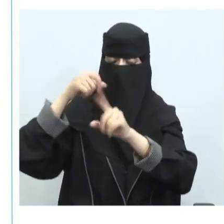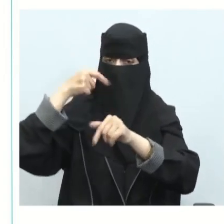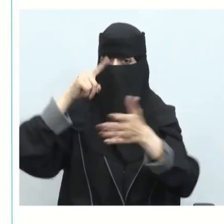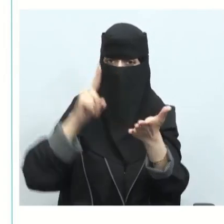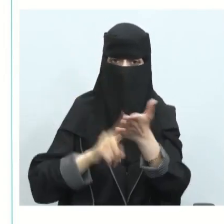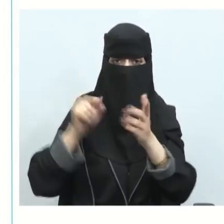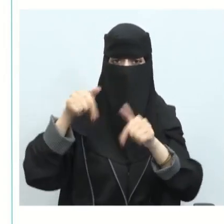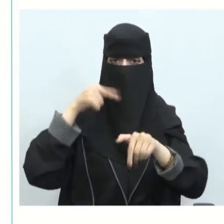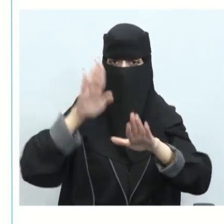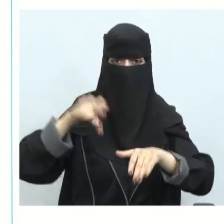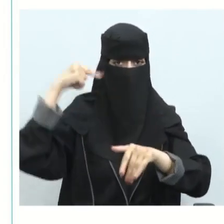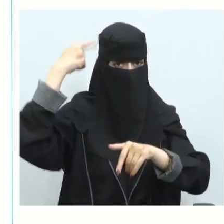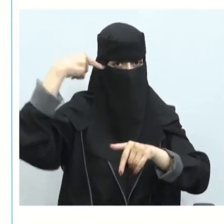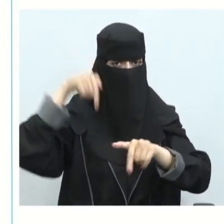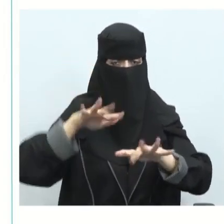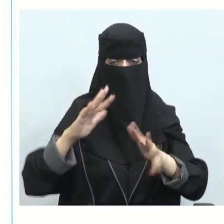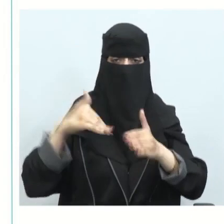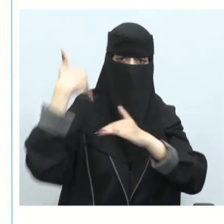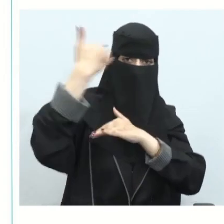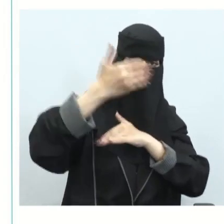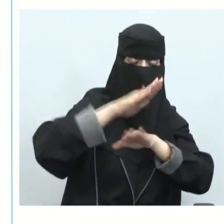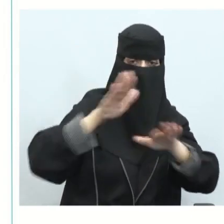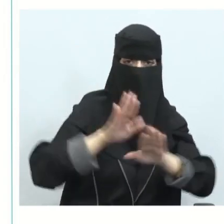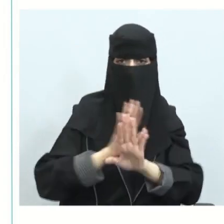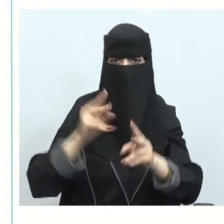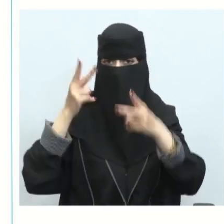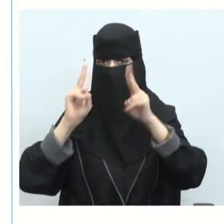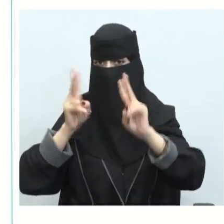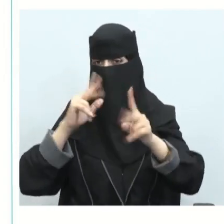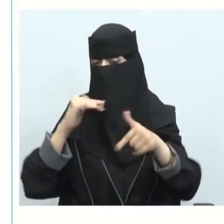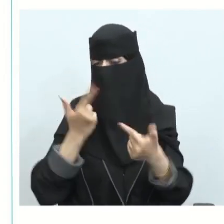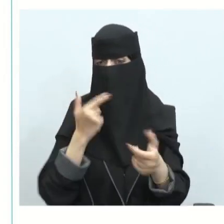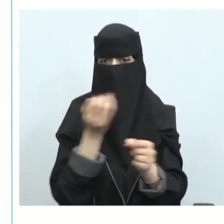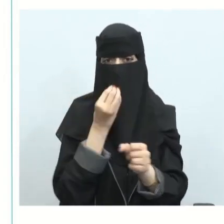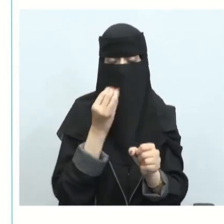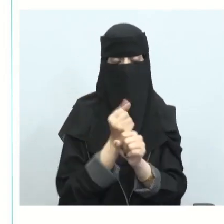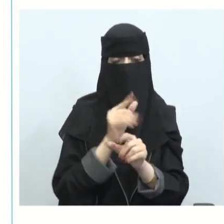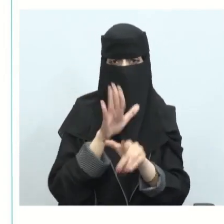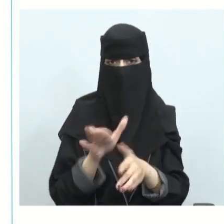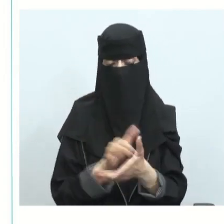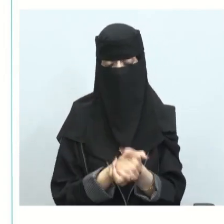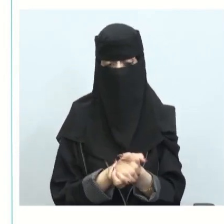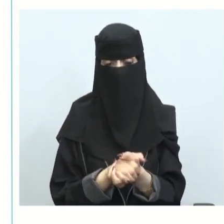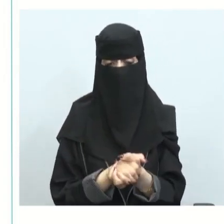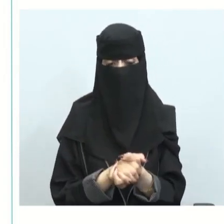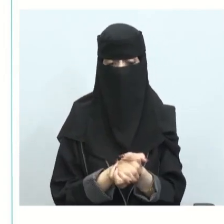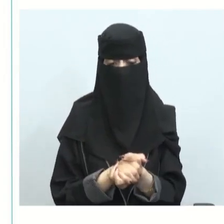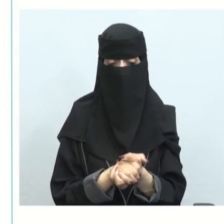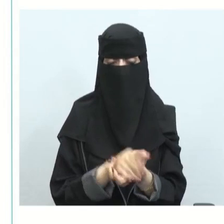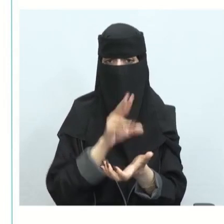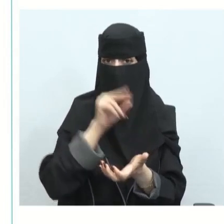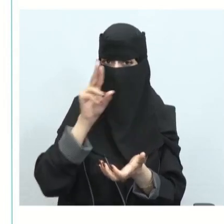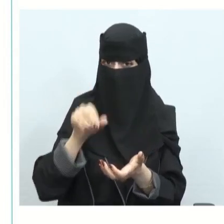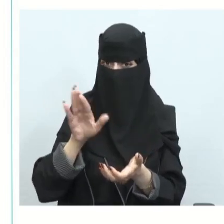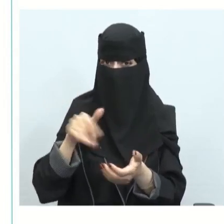أن يكون لدينا تفكير فيما يتعلق في المخلفات الناتجة عن هذه الفعالية كذلك في الفعاليات الضخمة لابد أن يكون